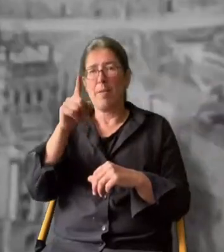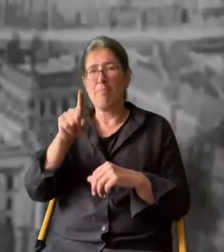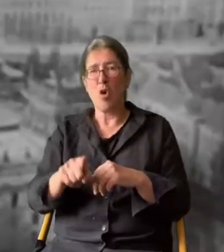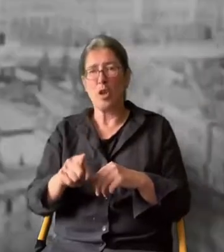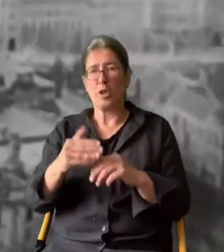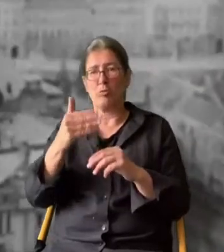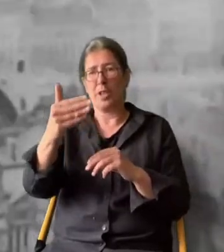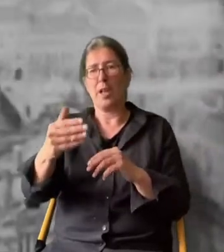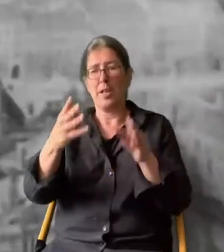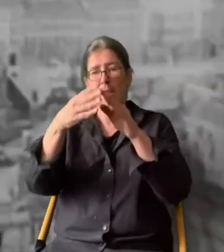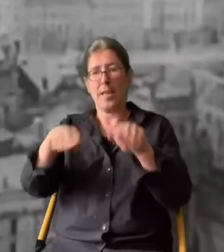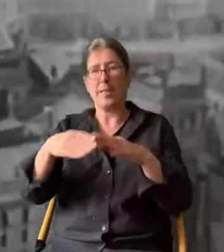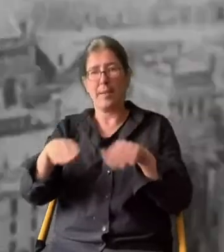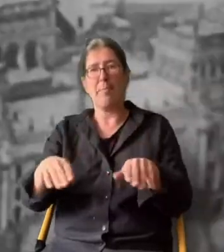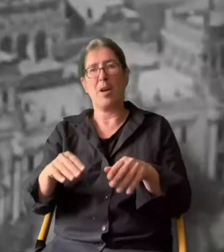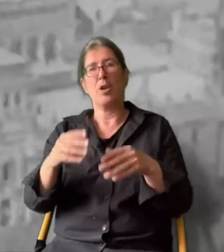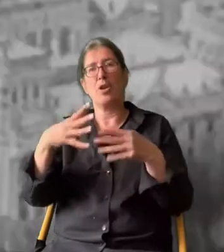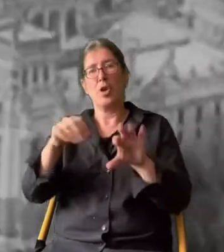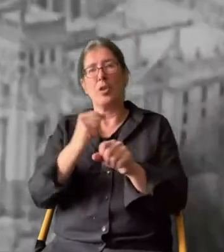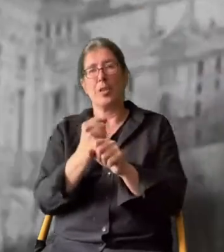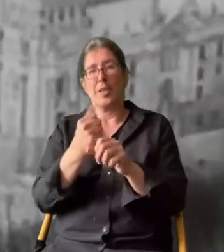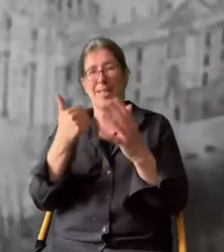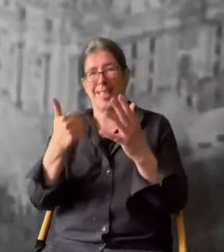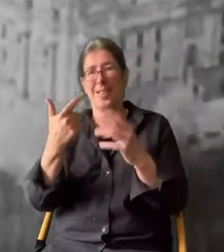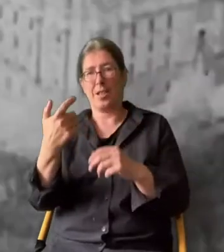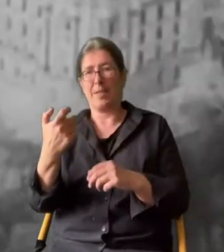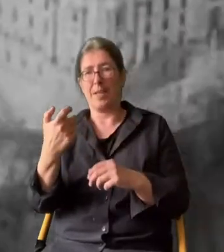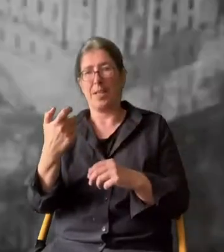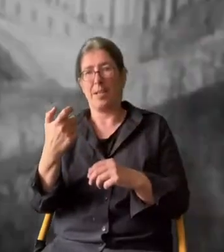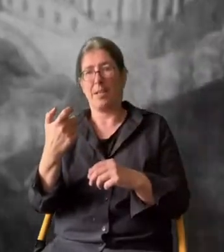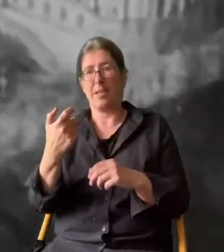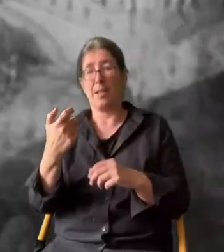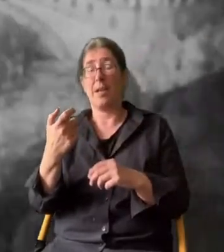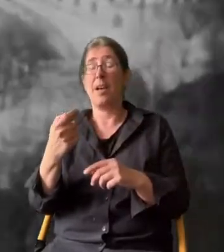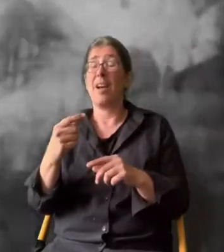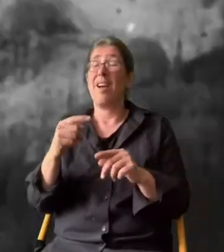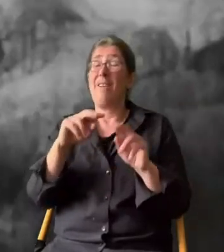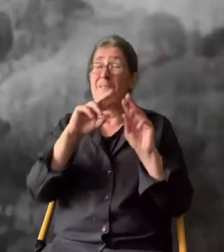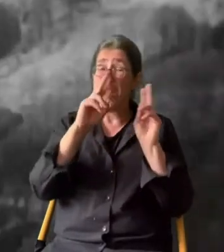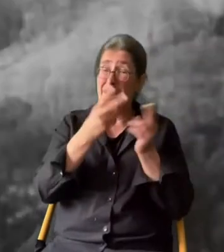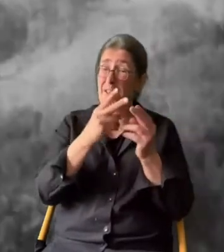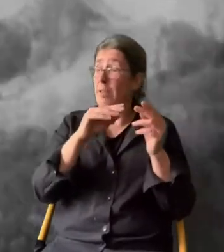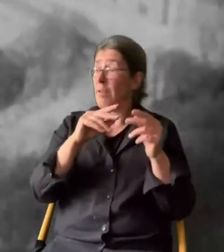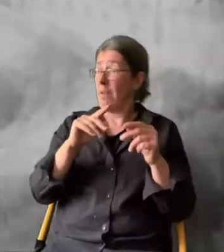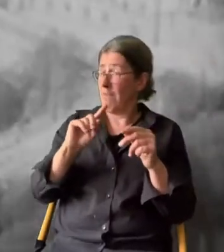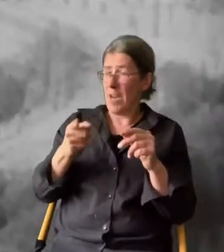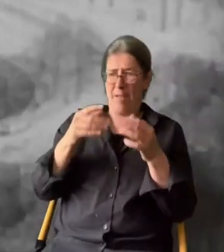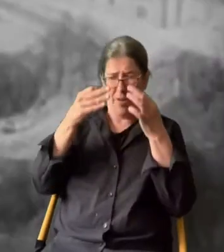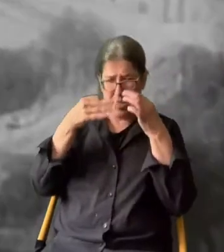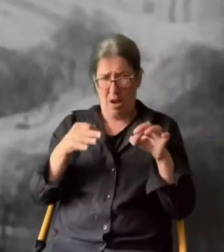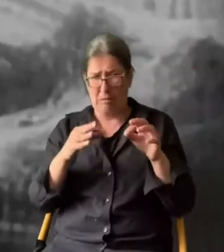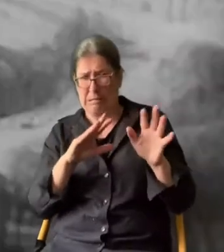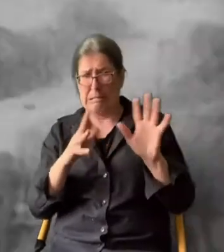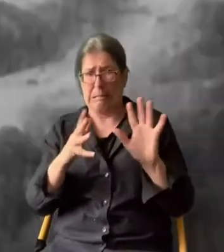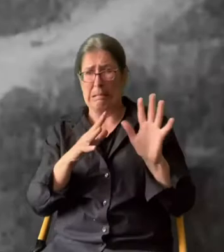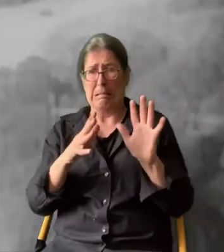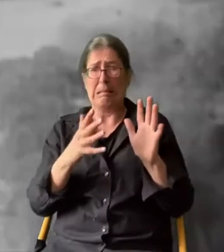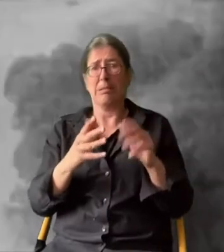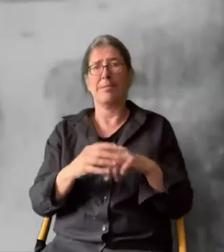Nur zwei Monate später, im Dezember 1926, wird das Vertrauen der Welt wieder auf die Probe gestellt.